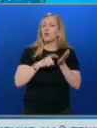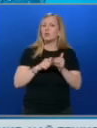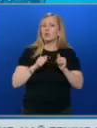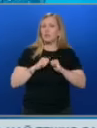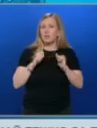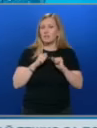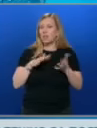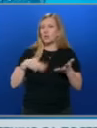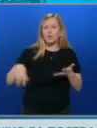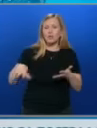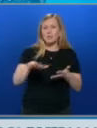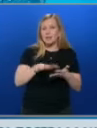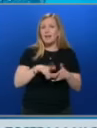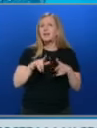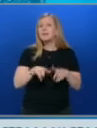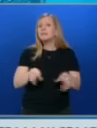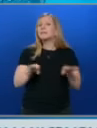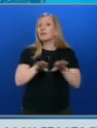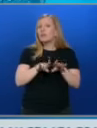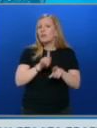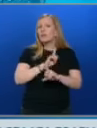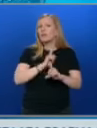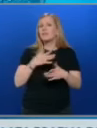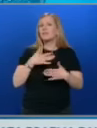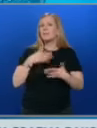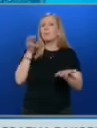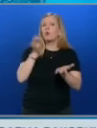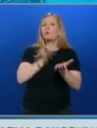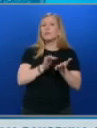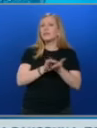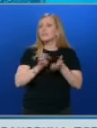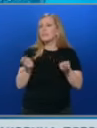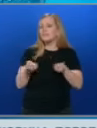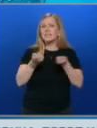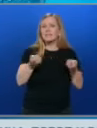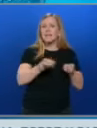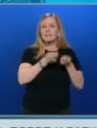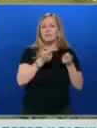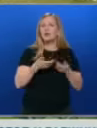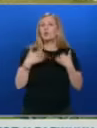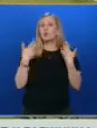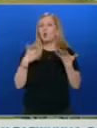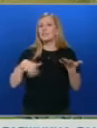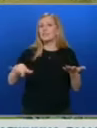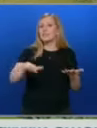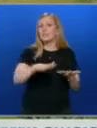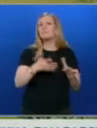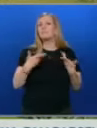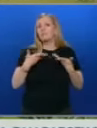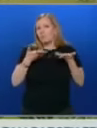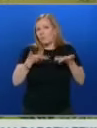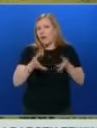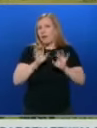опазване на околната среда и съответно не трябва да има оценка за въздействие върху околната среда. Това съобщих от